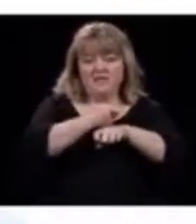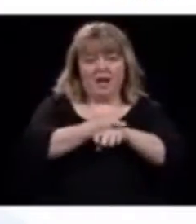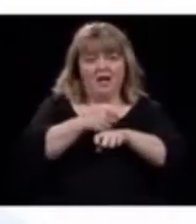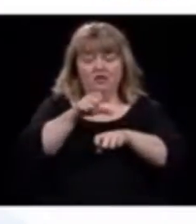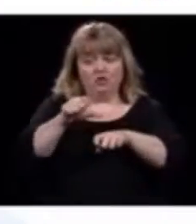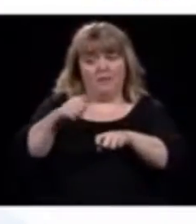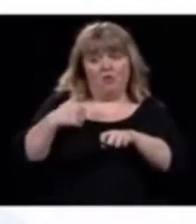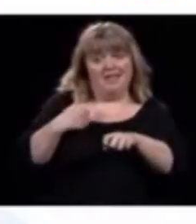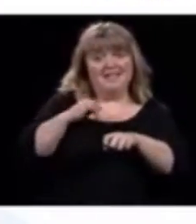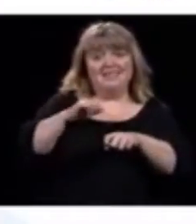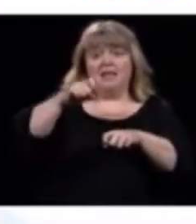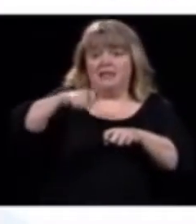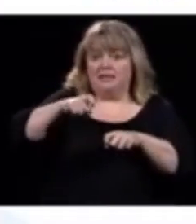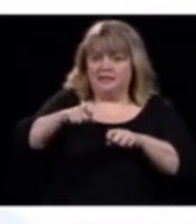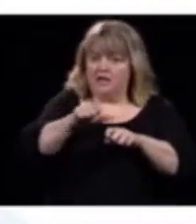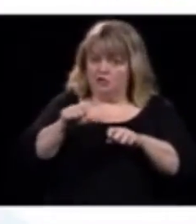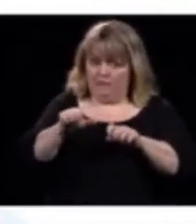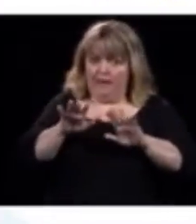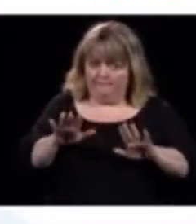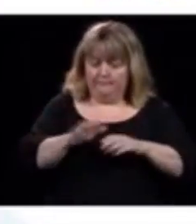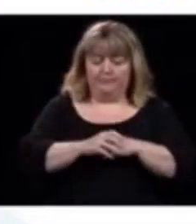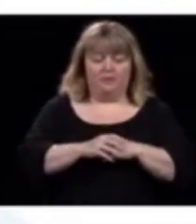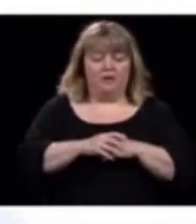Maintenant, sur la rémunération,